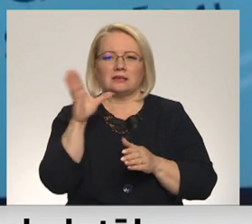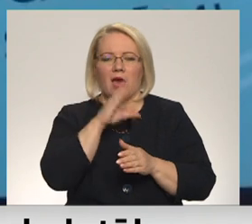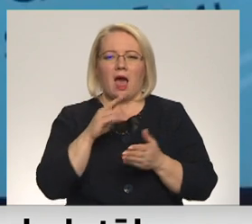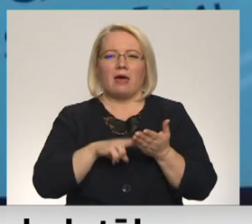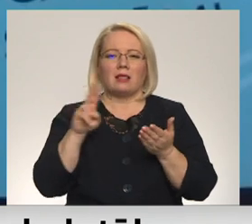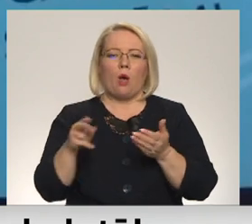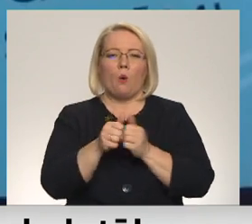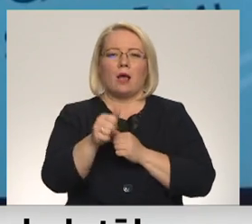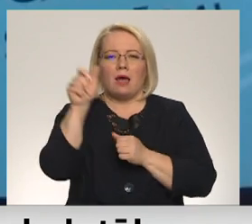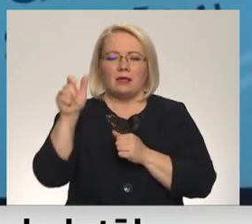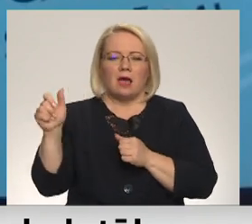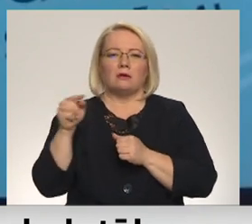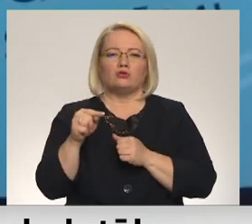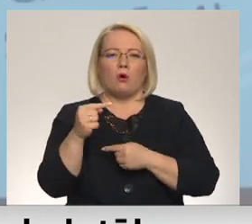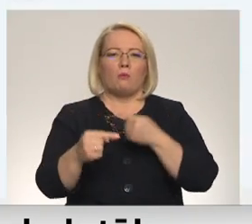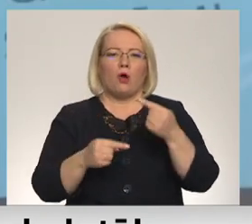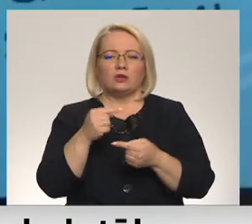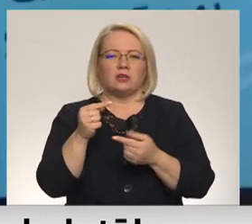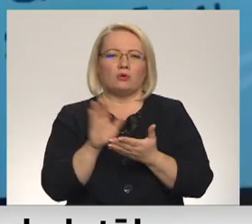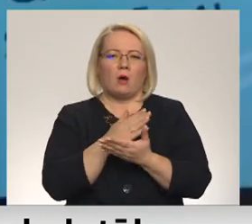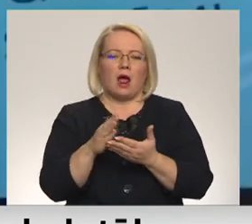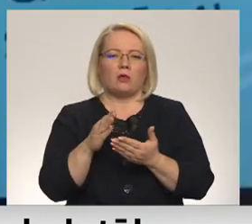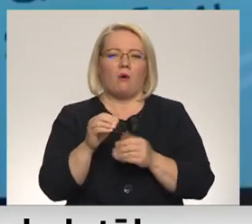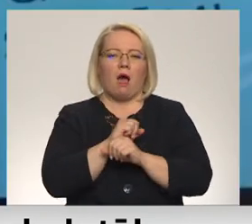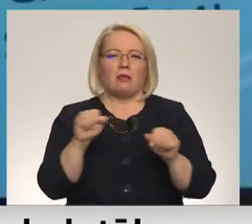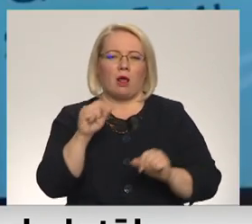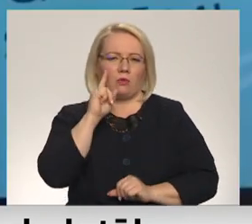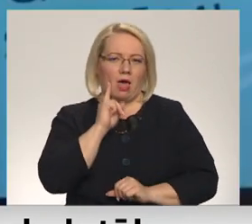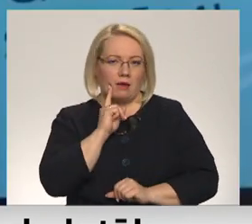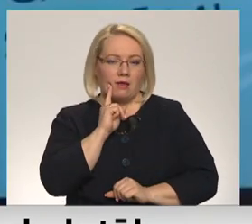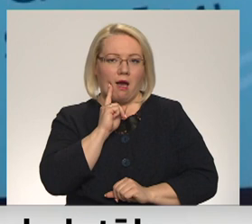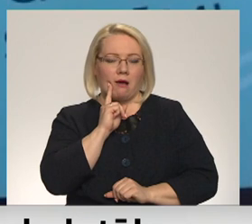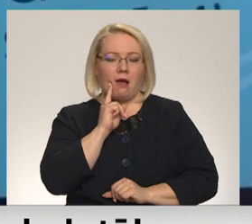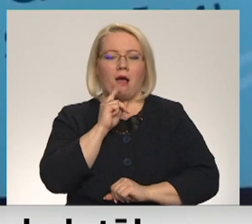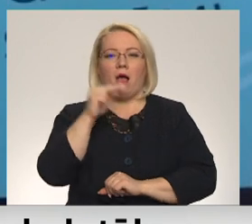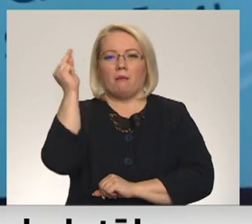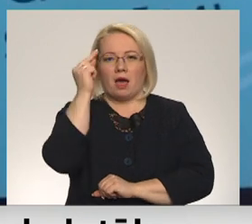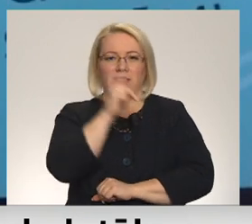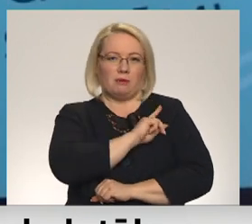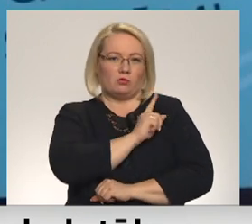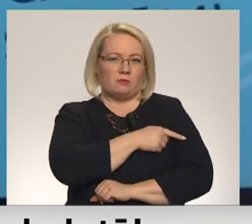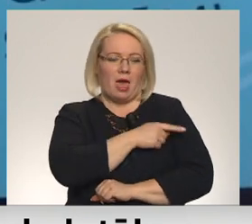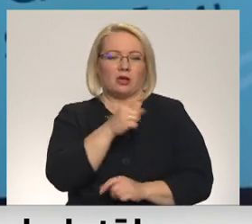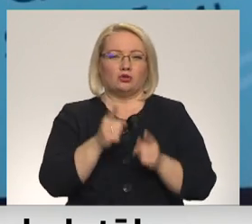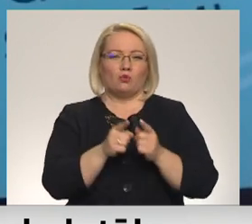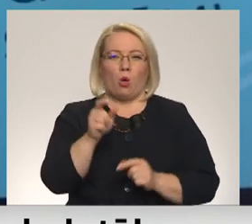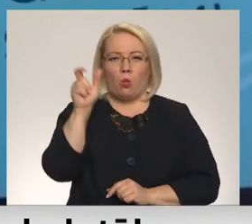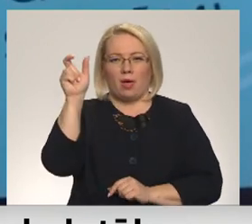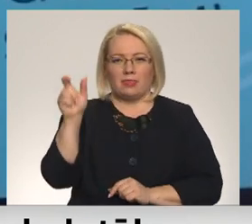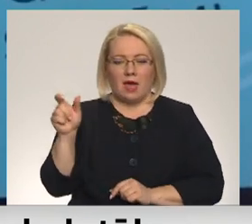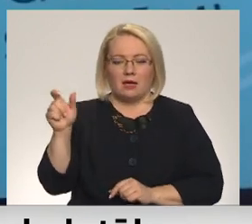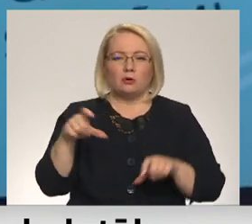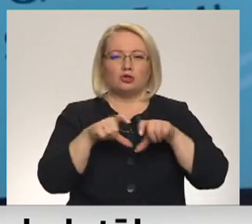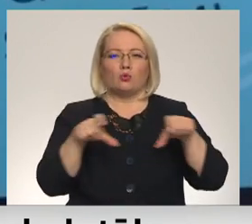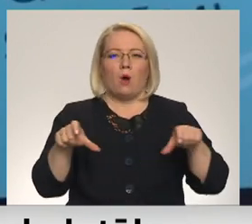daudz vieglāk un ērtāk. Mācīt spēks skolotājiem skolas tiek